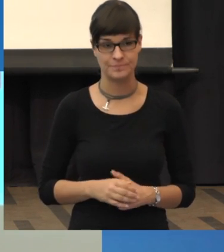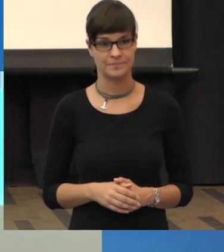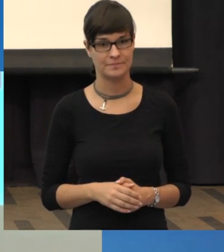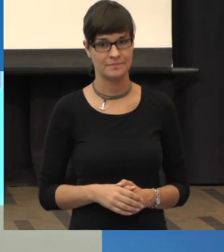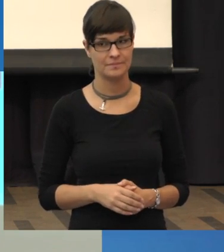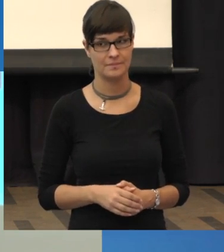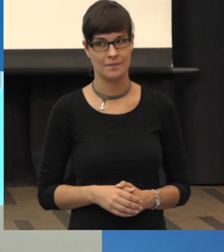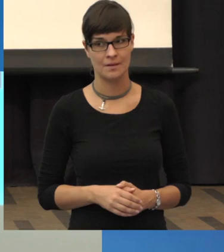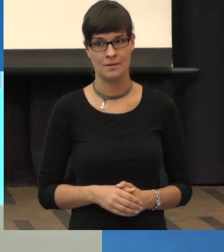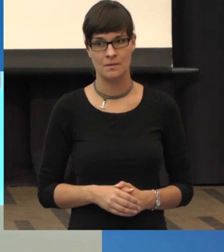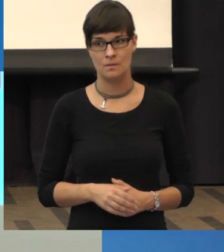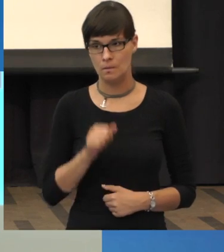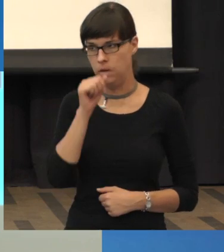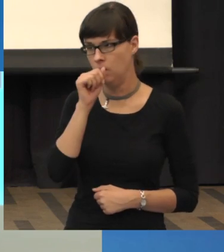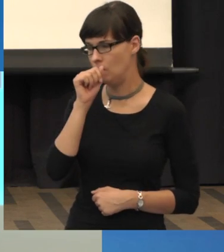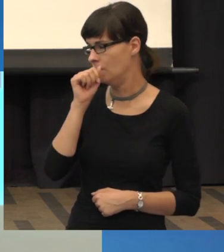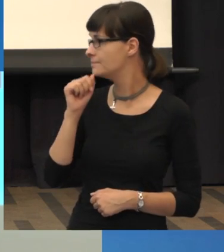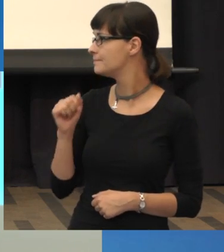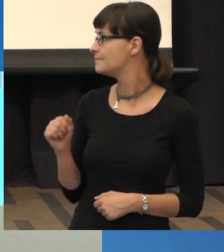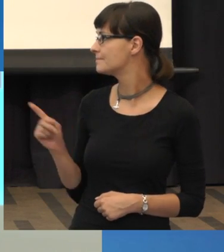Das findet man im Internet.